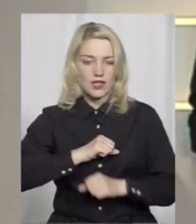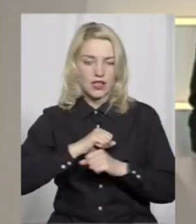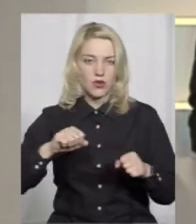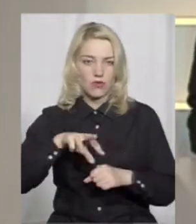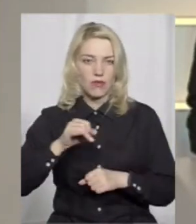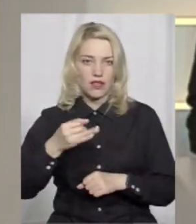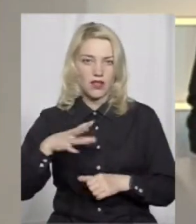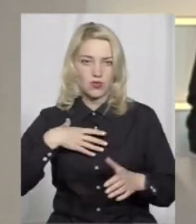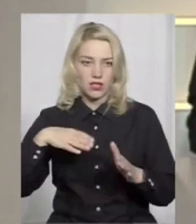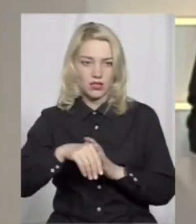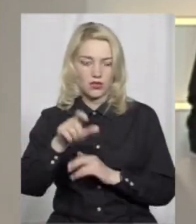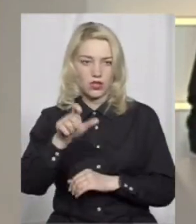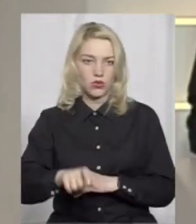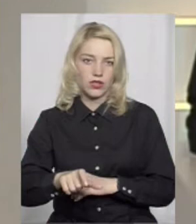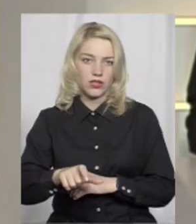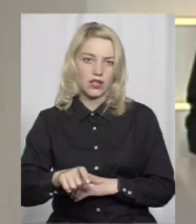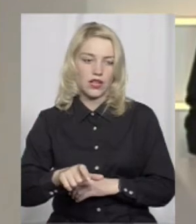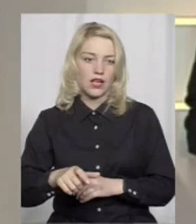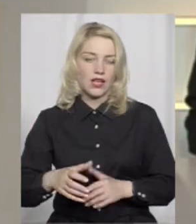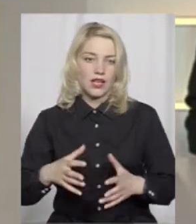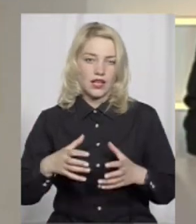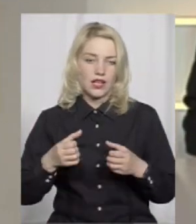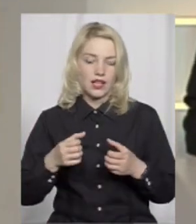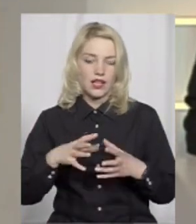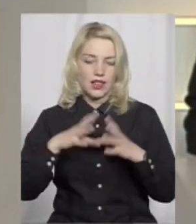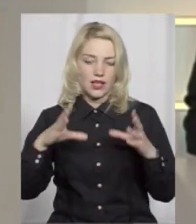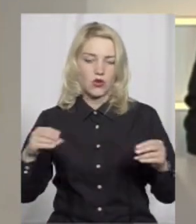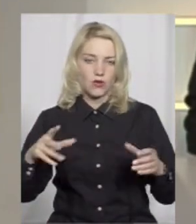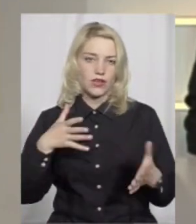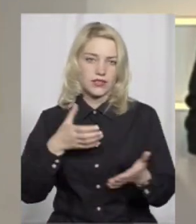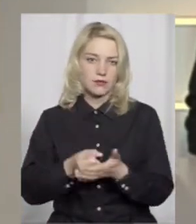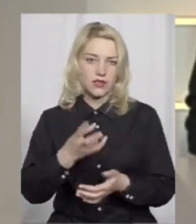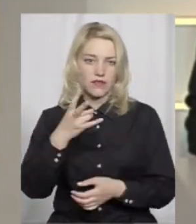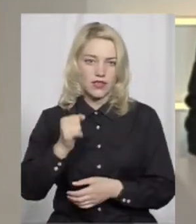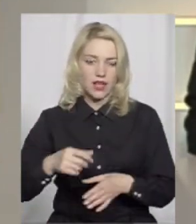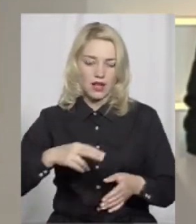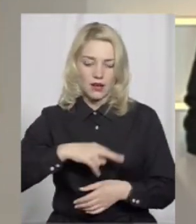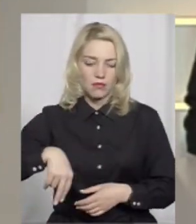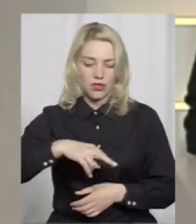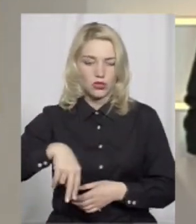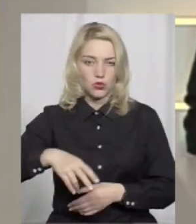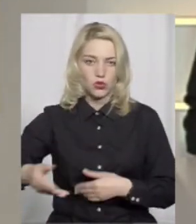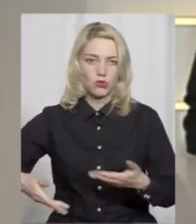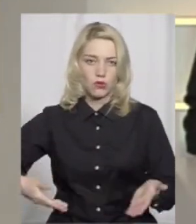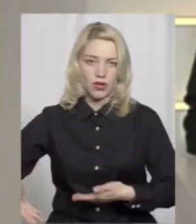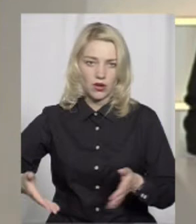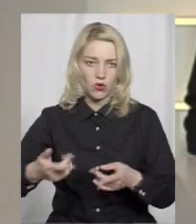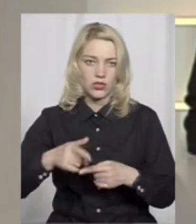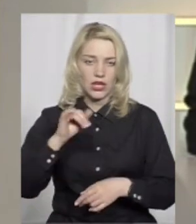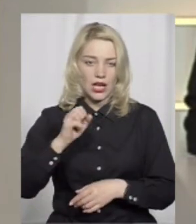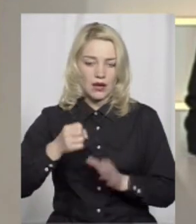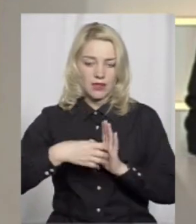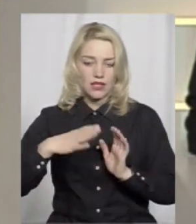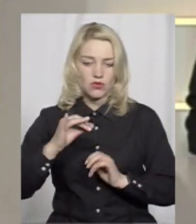Майдану загинула людина. Легковик збив її також на пішохотному переході, а 15 березня